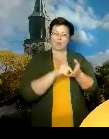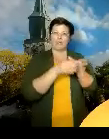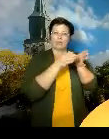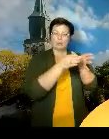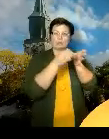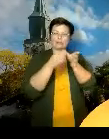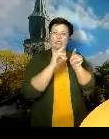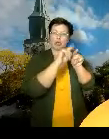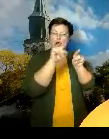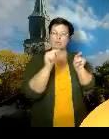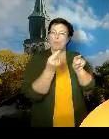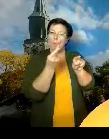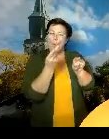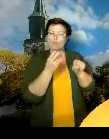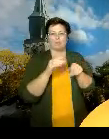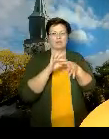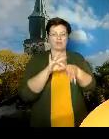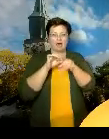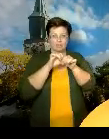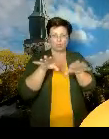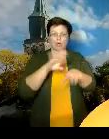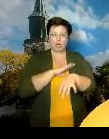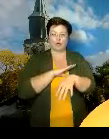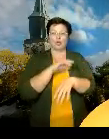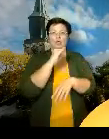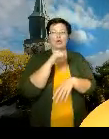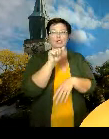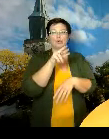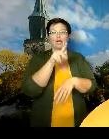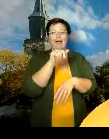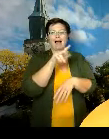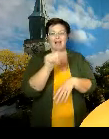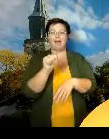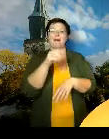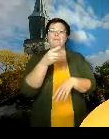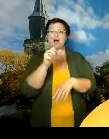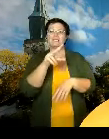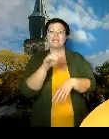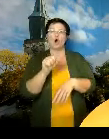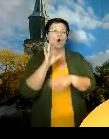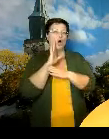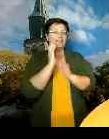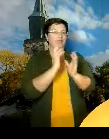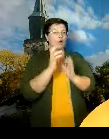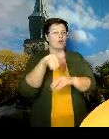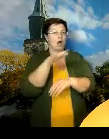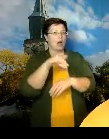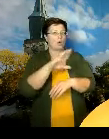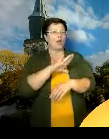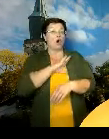tartuntoja. Jyrkkäläpansion kotihoidon alueella on todettu